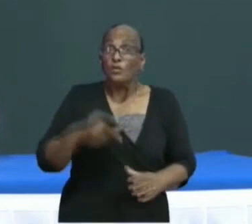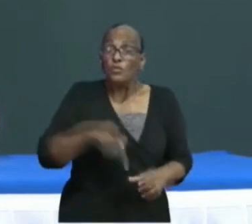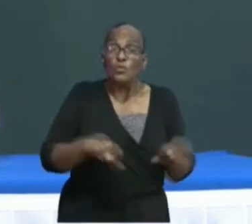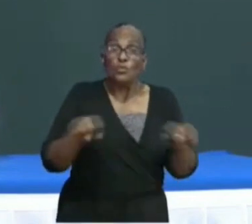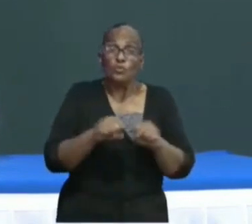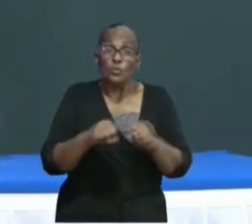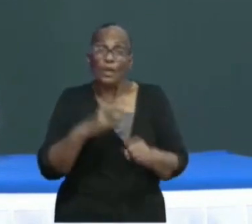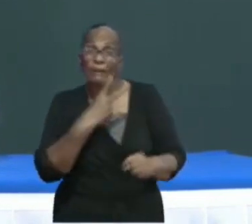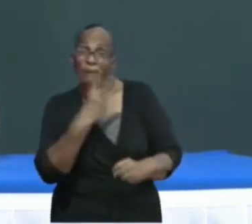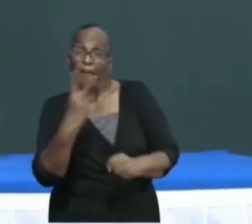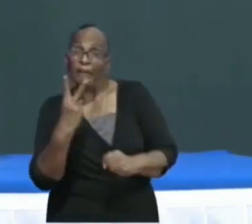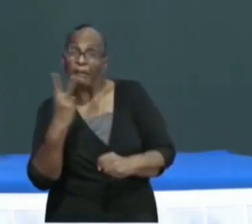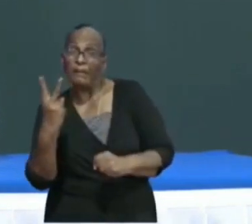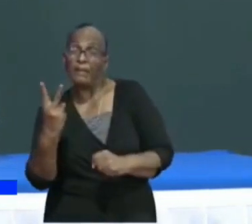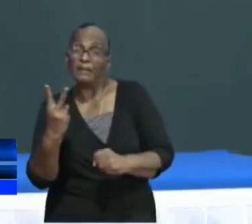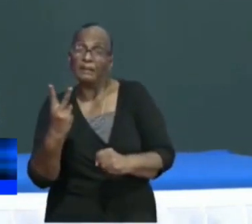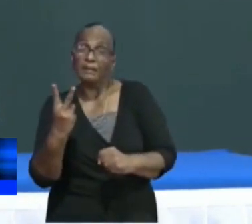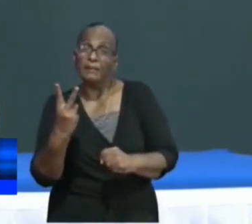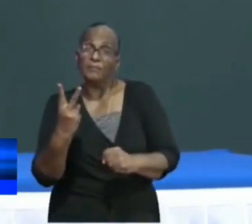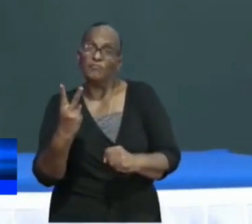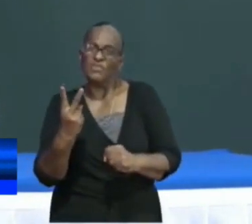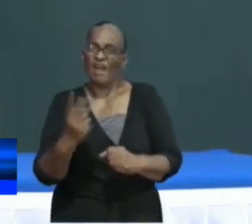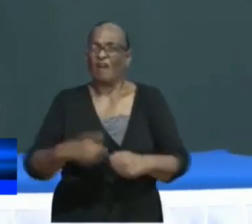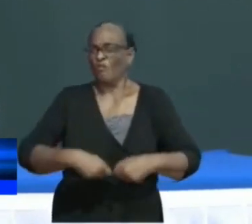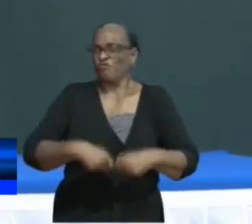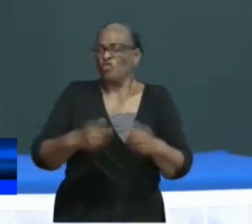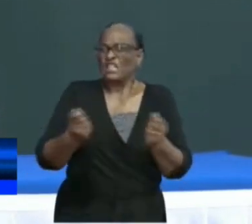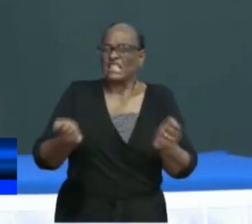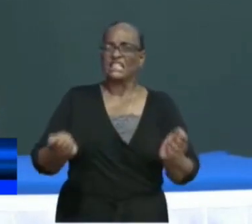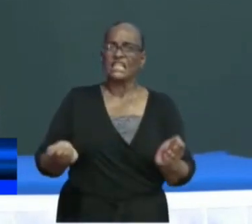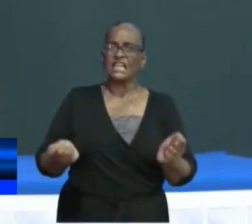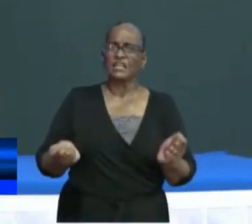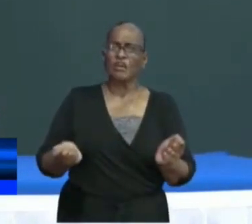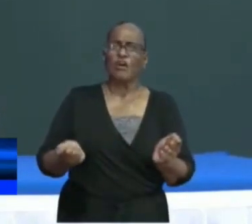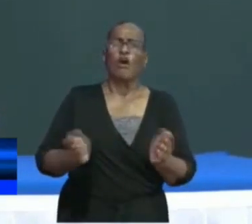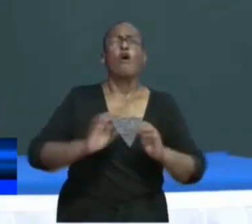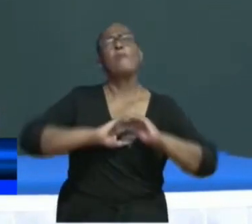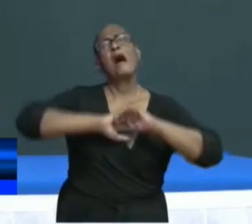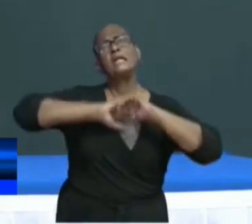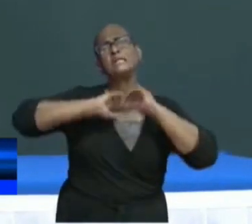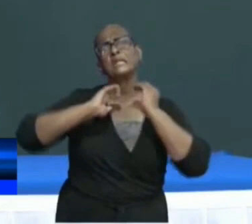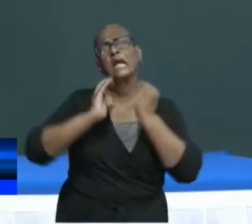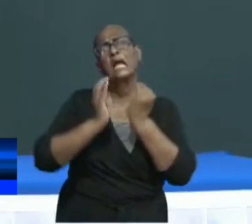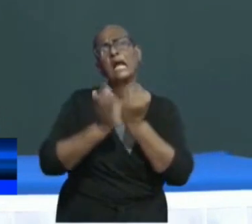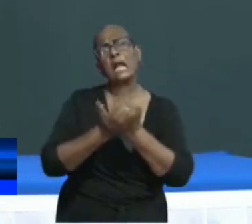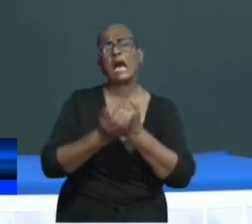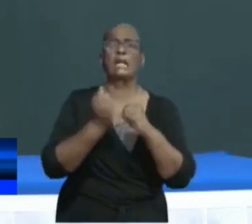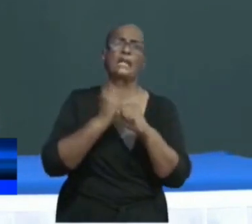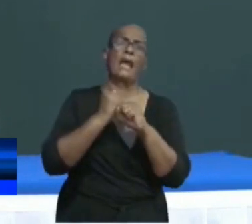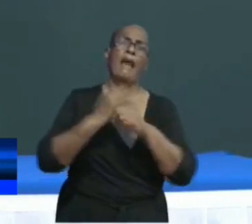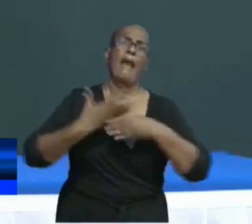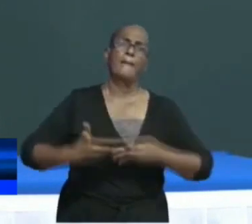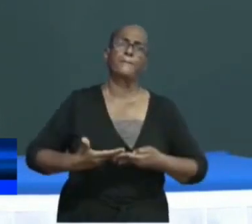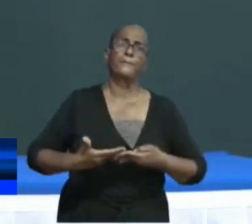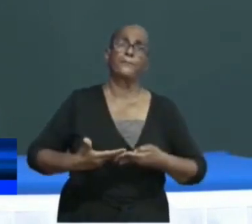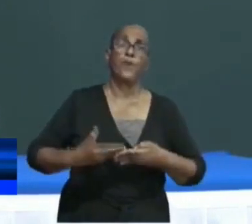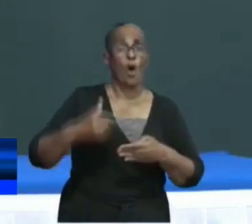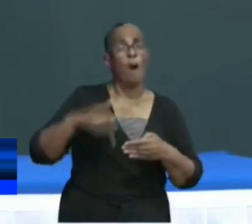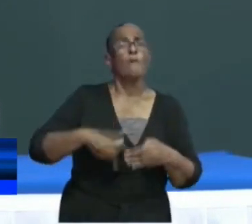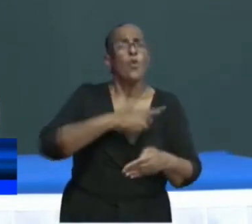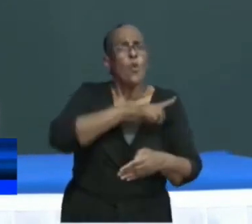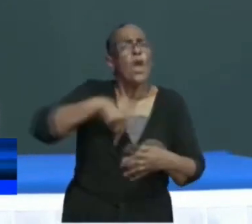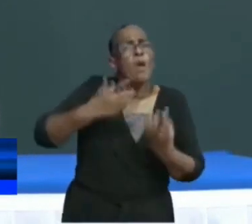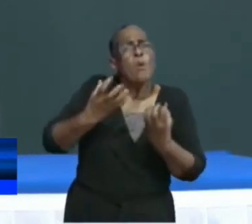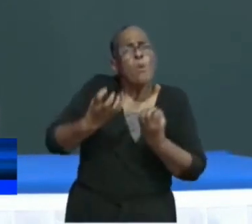druk bezig te kijken naar de voorziening, om het helemaal klaar te krijgen. Want ook daar zijn we voornemens